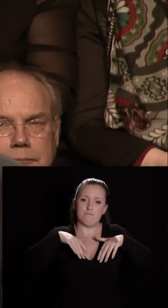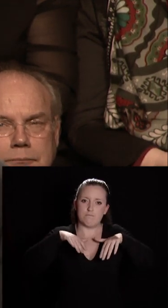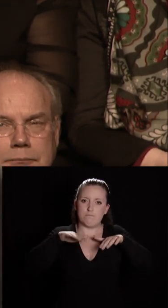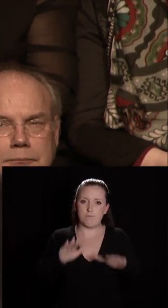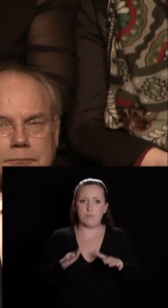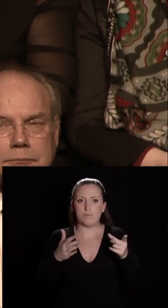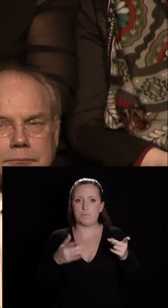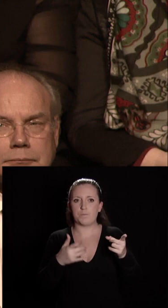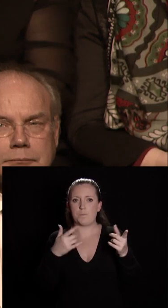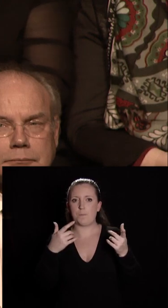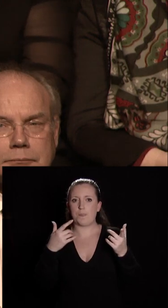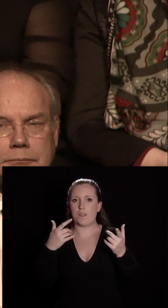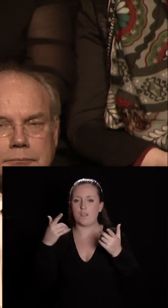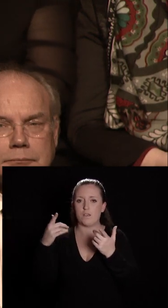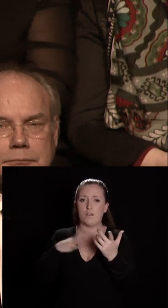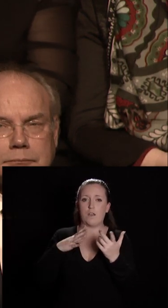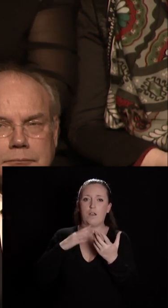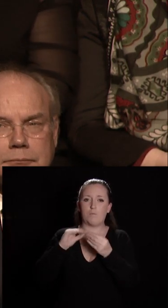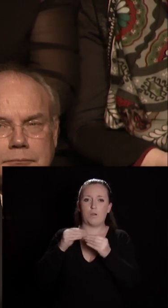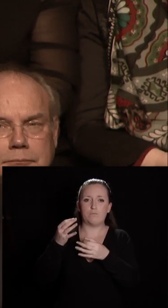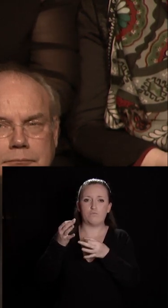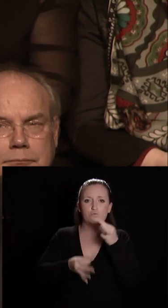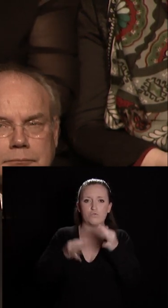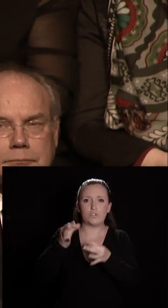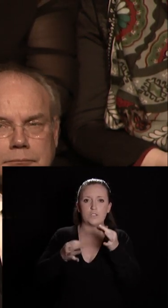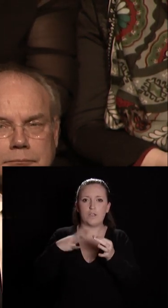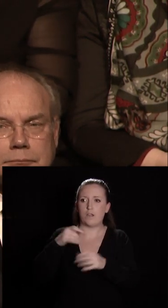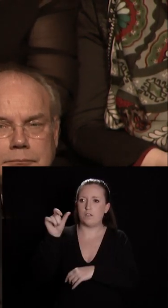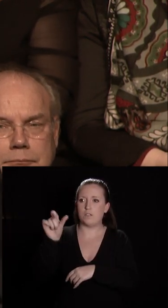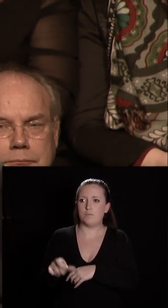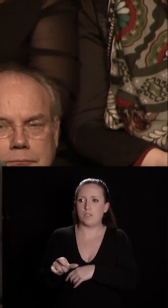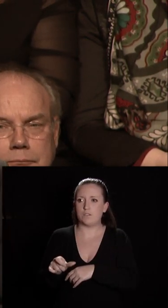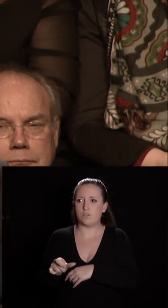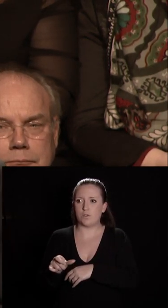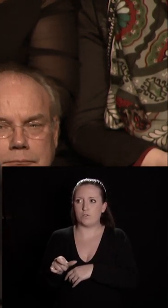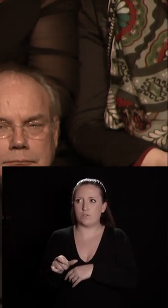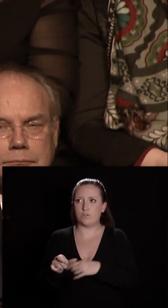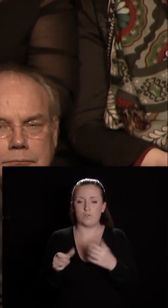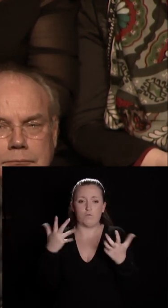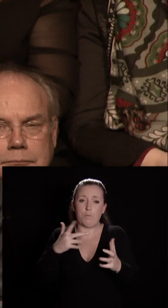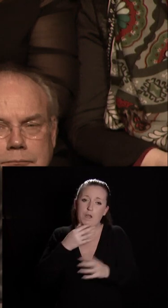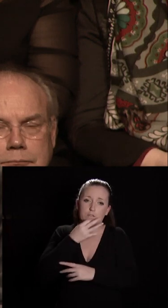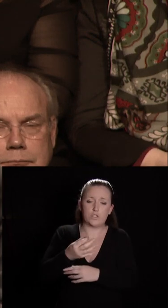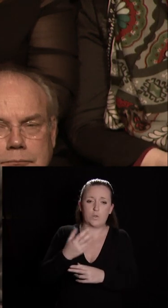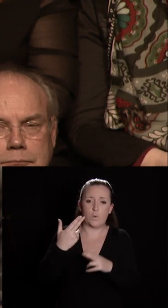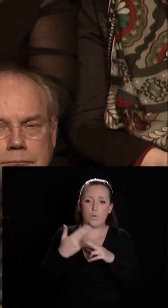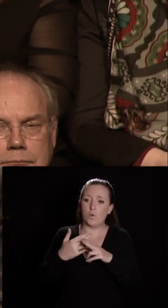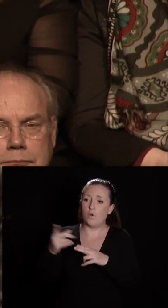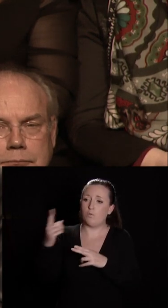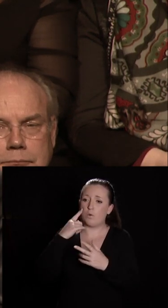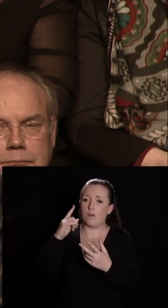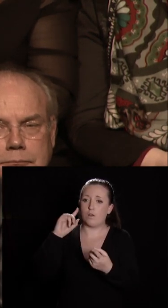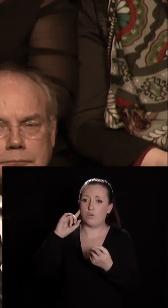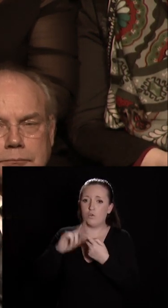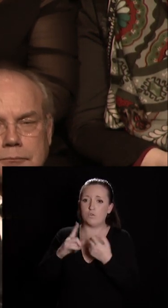constitue un recours contentieux persistant d'une personne à laquelle je n'entends plus faire la moindre publicité tant son but est d'agir